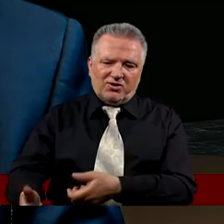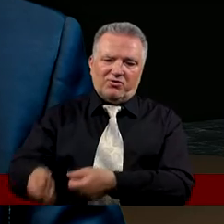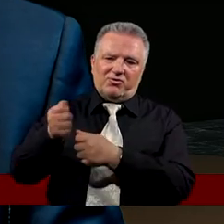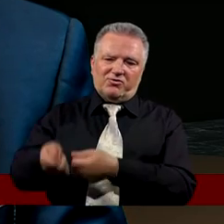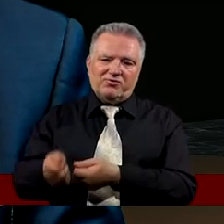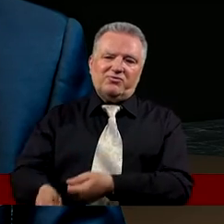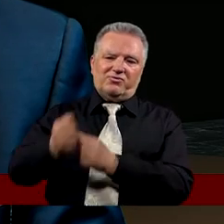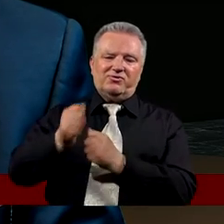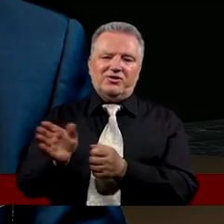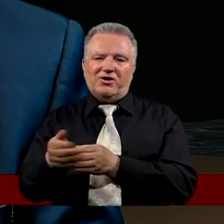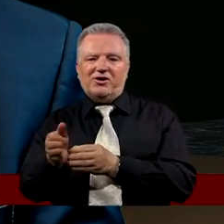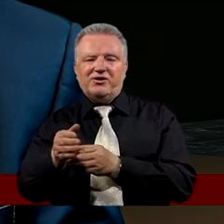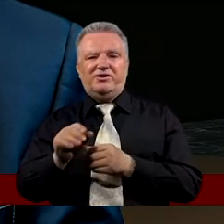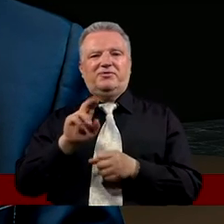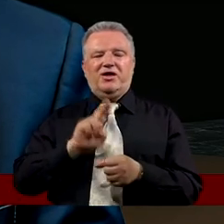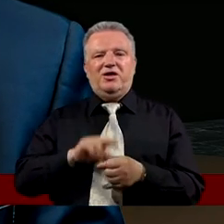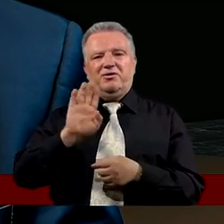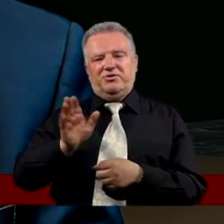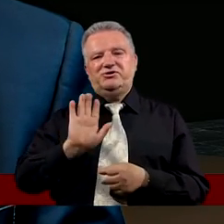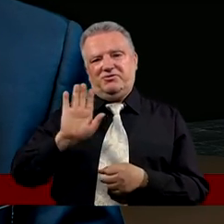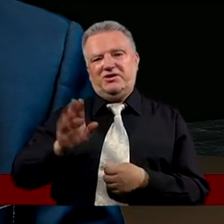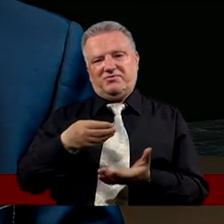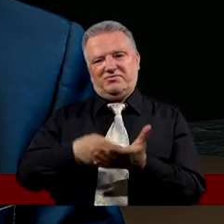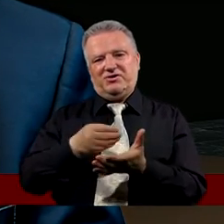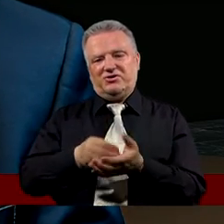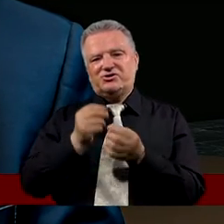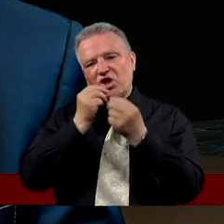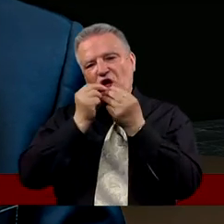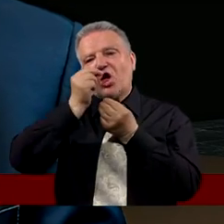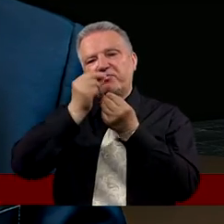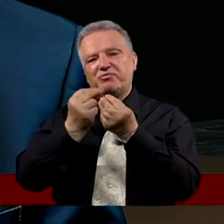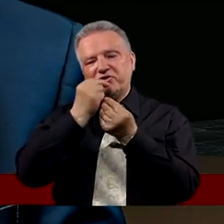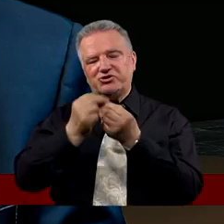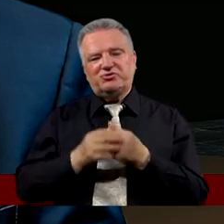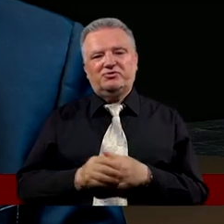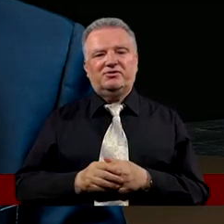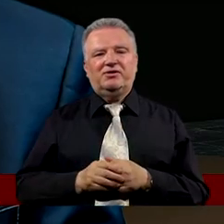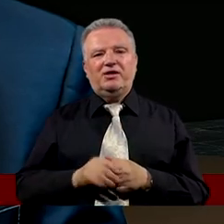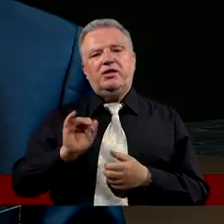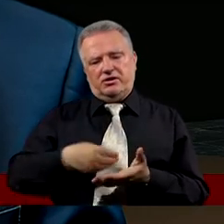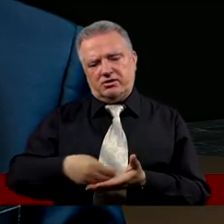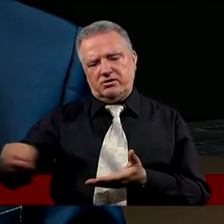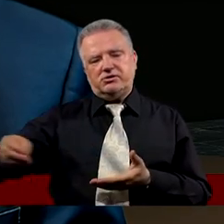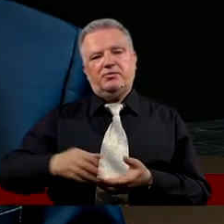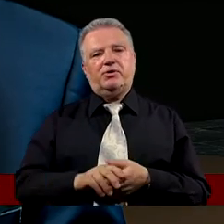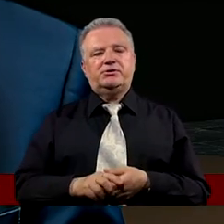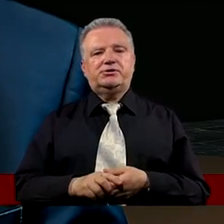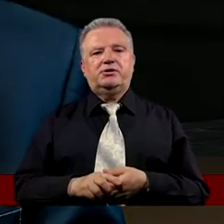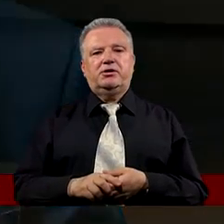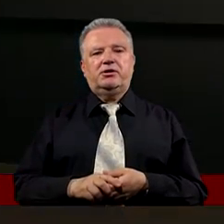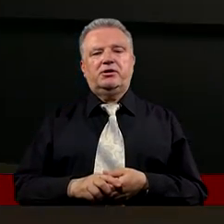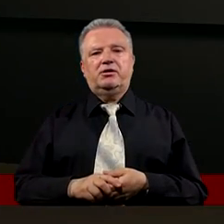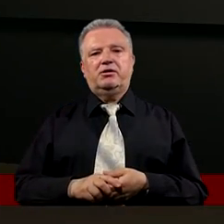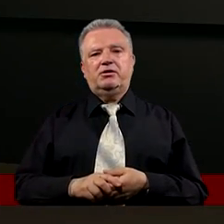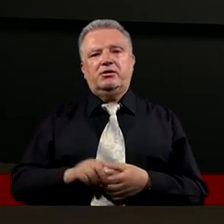idź złów tą rybkę Która będzie miała Odpowiednią kwotę Pieniędzy w pyszczku I zapłać O